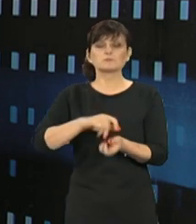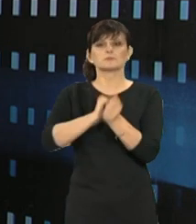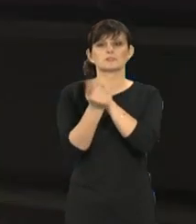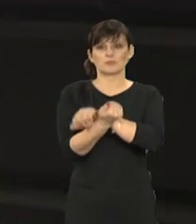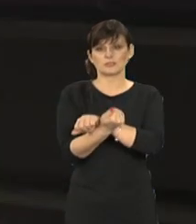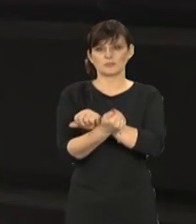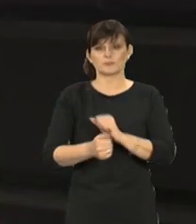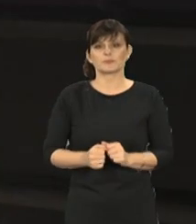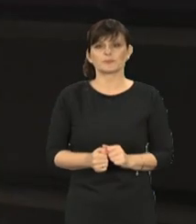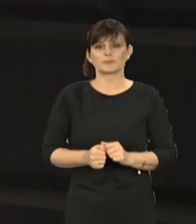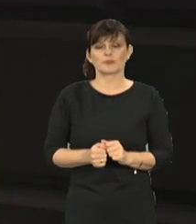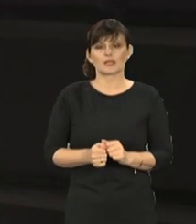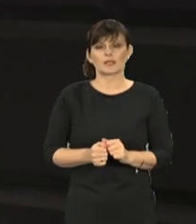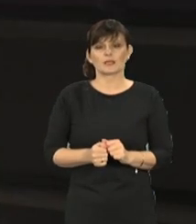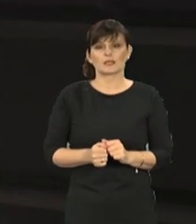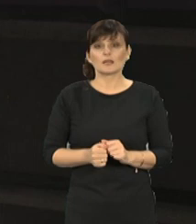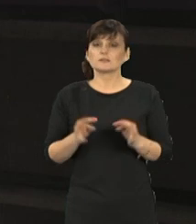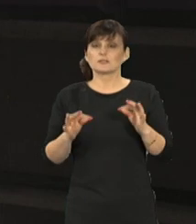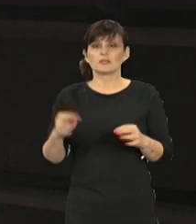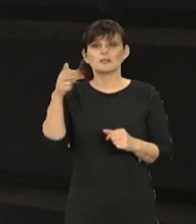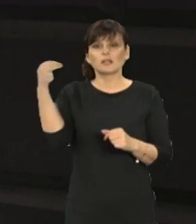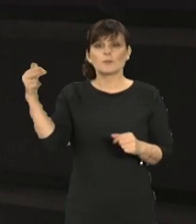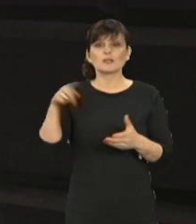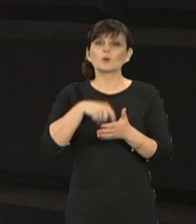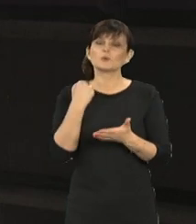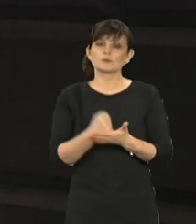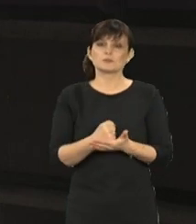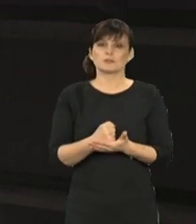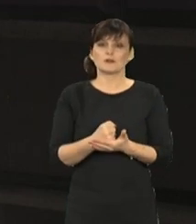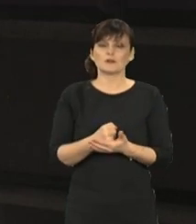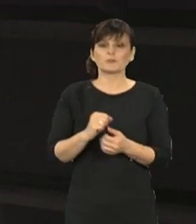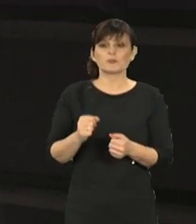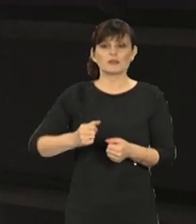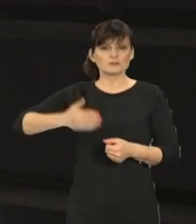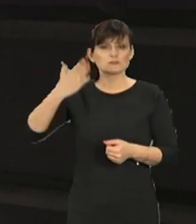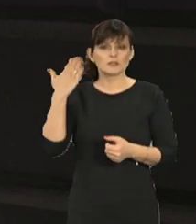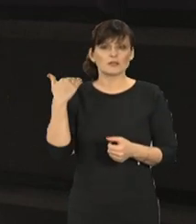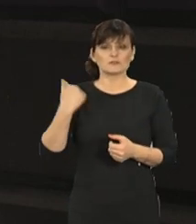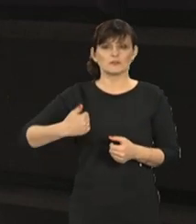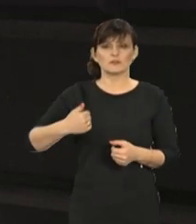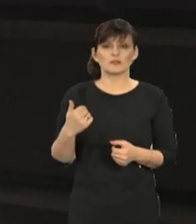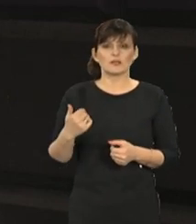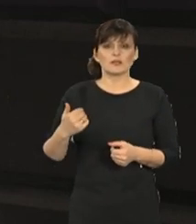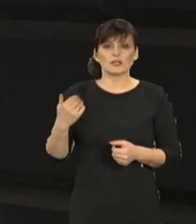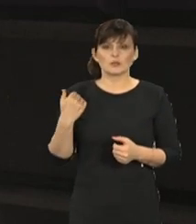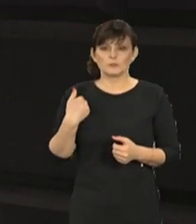zmieniło. No właśnie, już jeżeli jesteśmy przy temacie ustaw swego czasu były